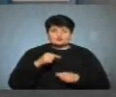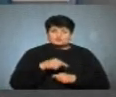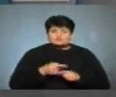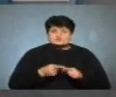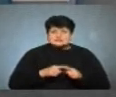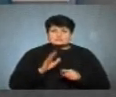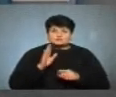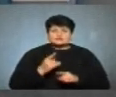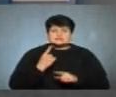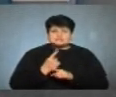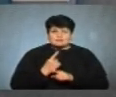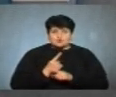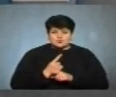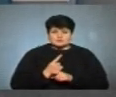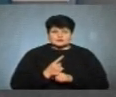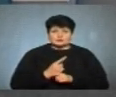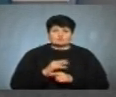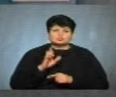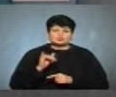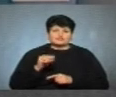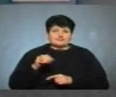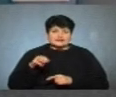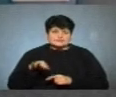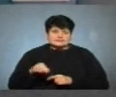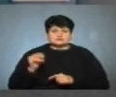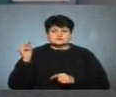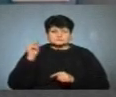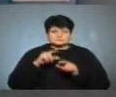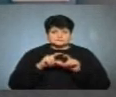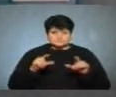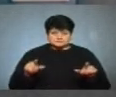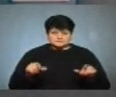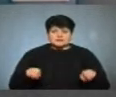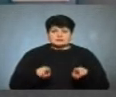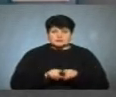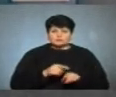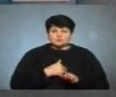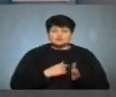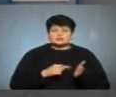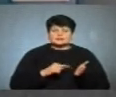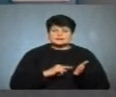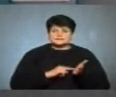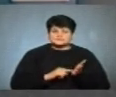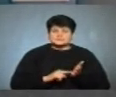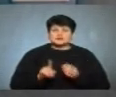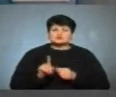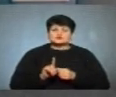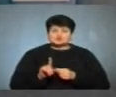будуть заборочені у буфетах закладів загальносередньої освіти. Також хочу наголосити, що